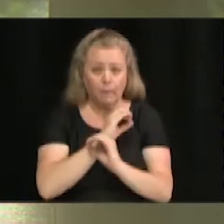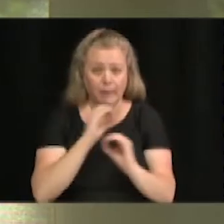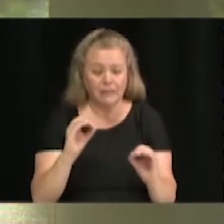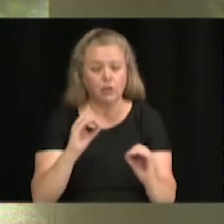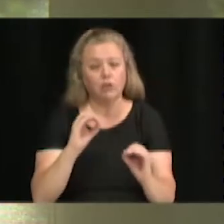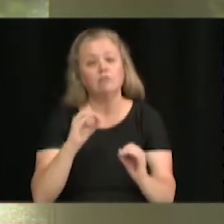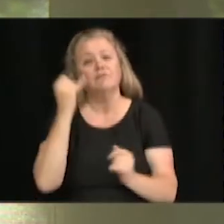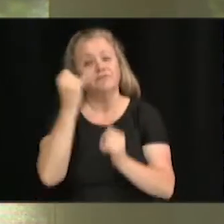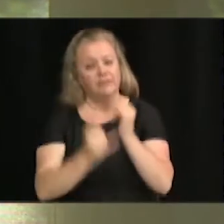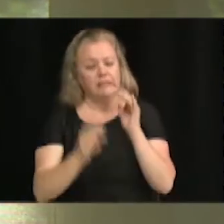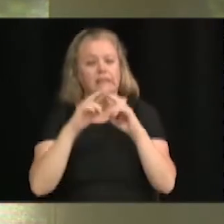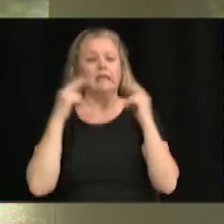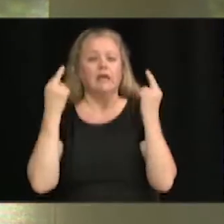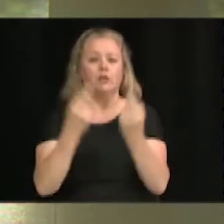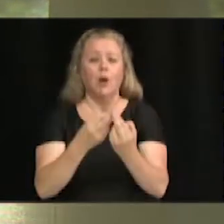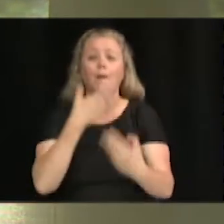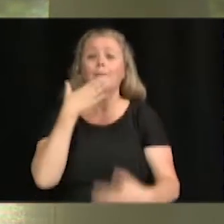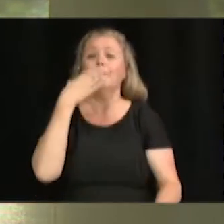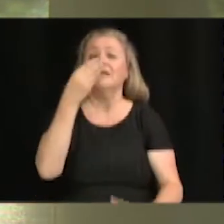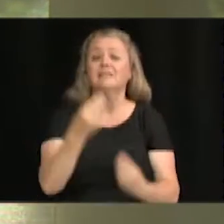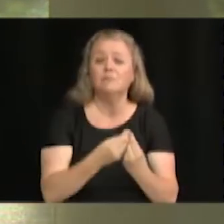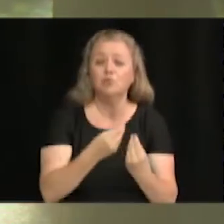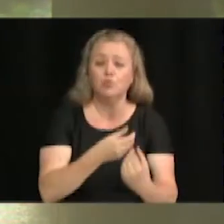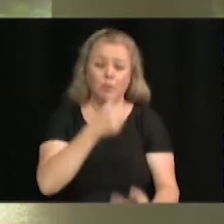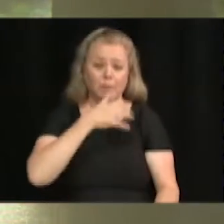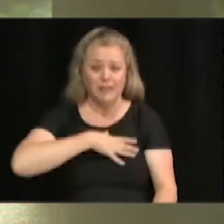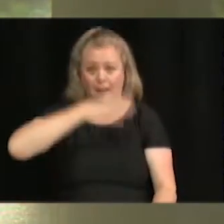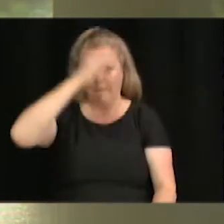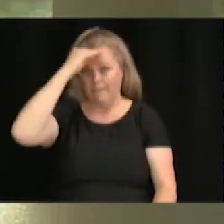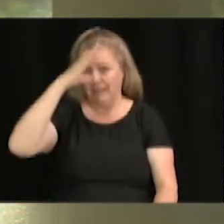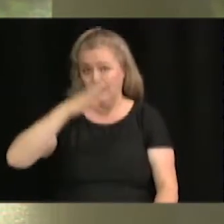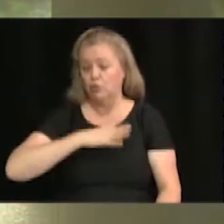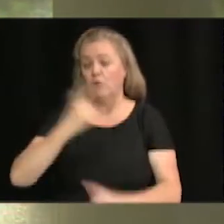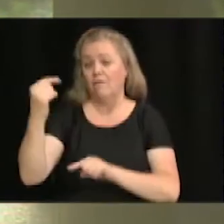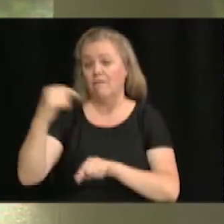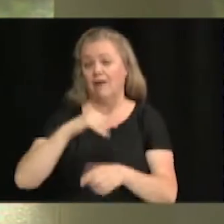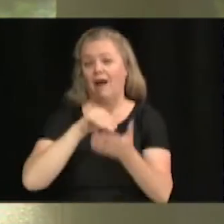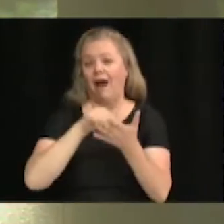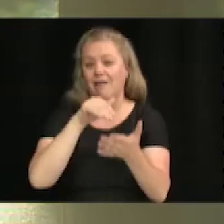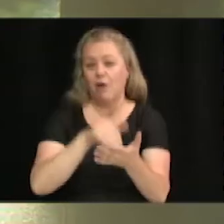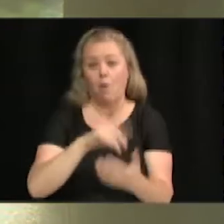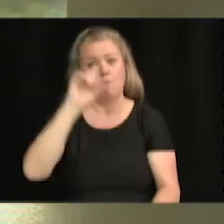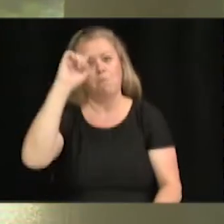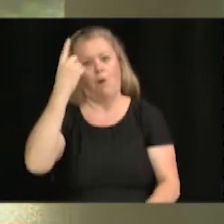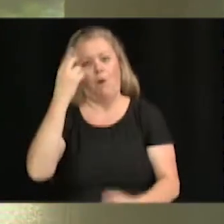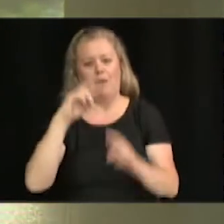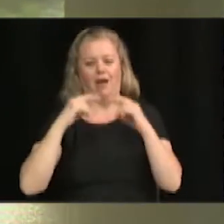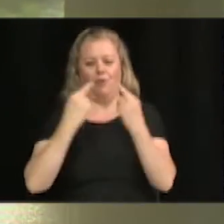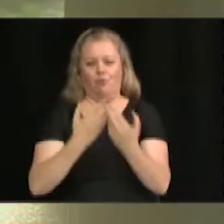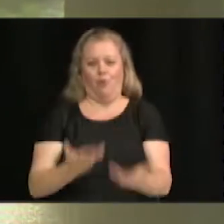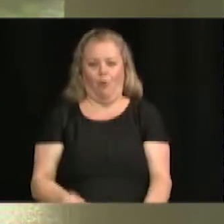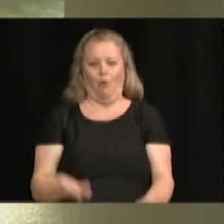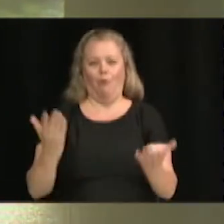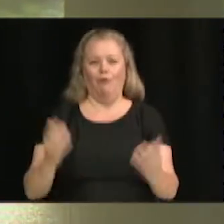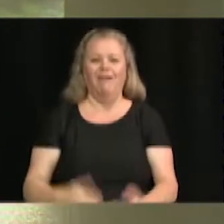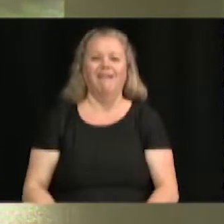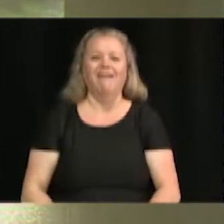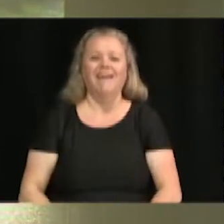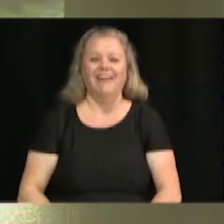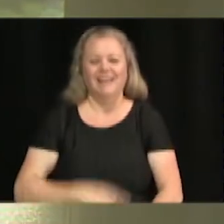Je vous remercie beaucoup, Mesdames et Messieurs, d'avoir été présents encore une fois. C'était notre première rencontre du conseil municipal